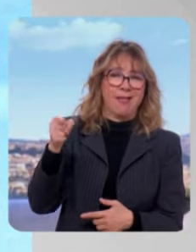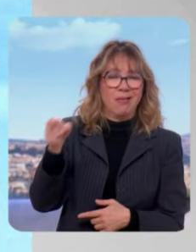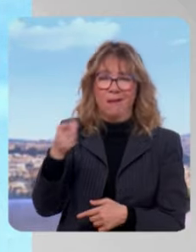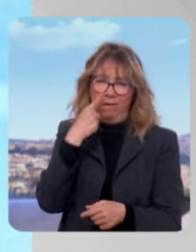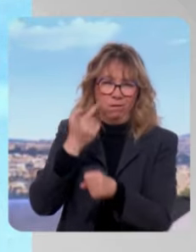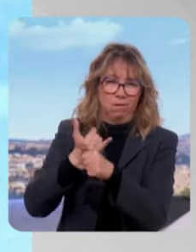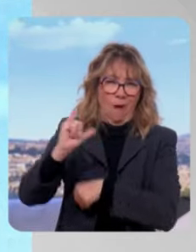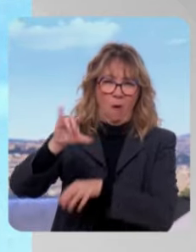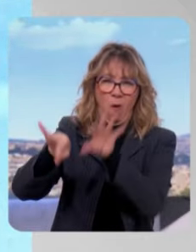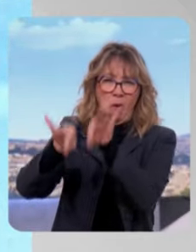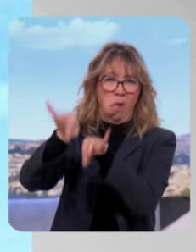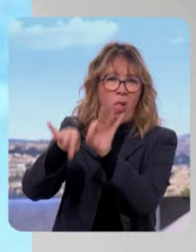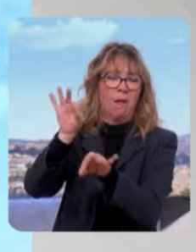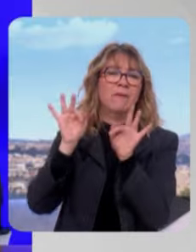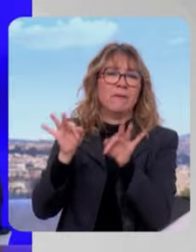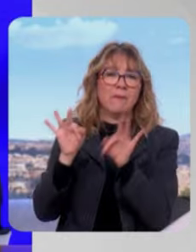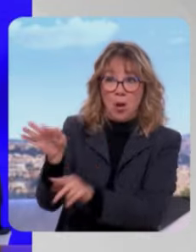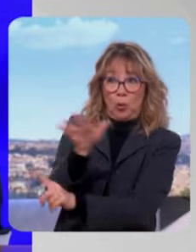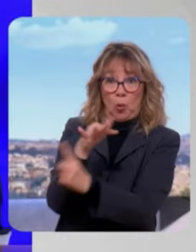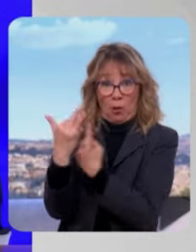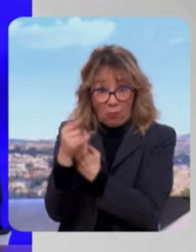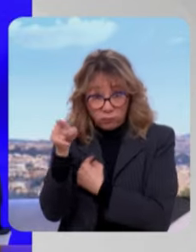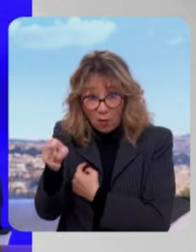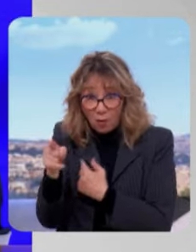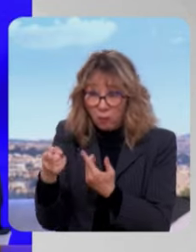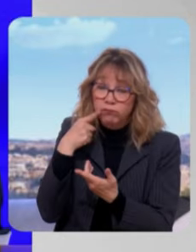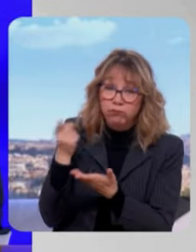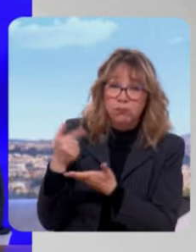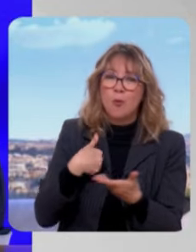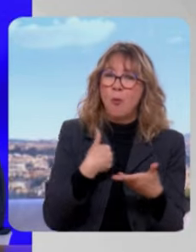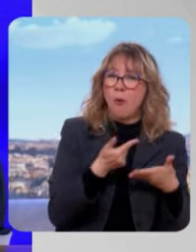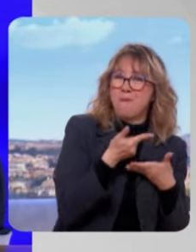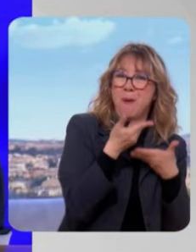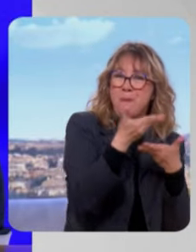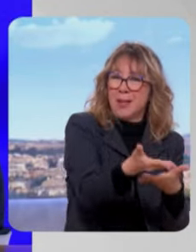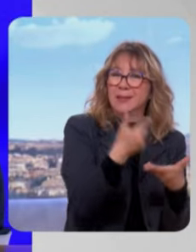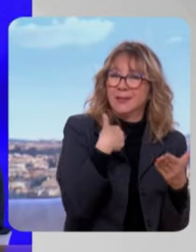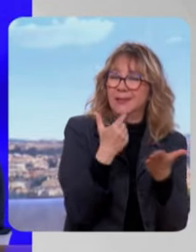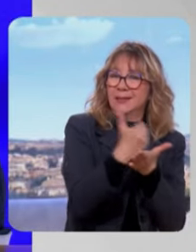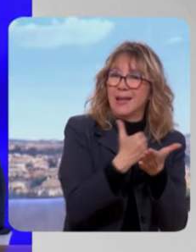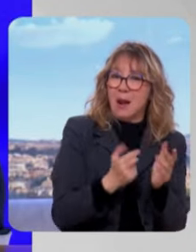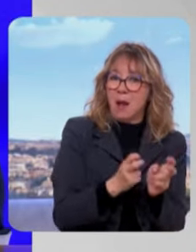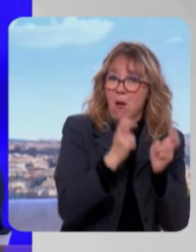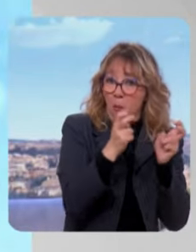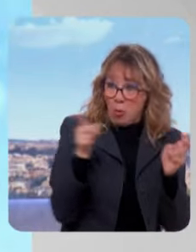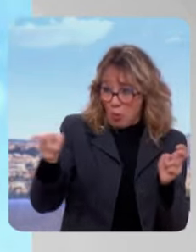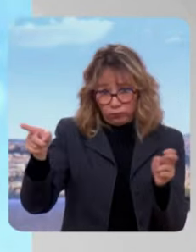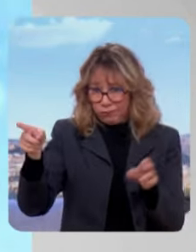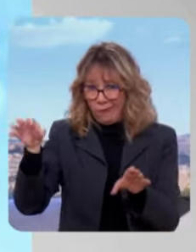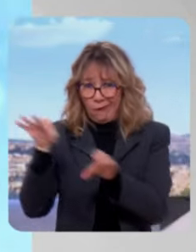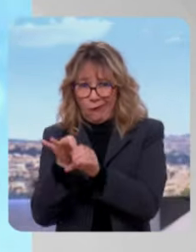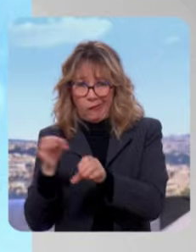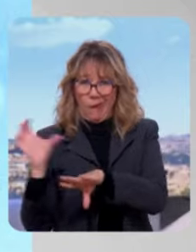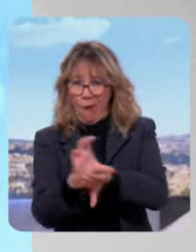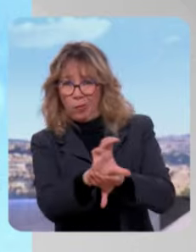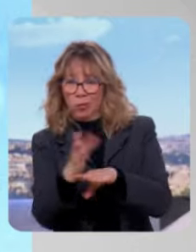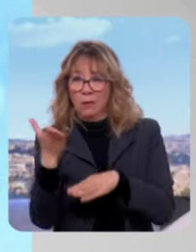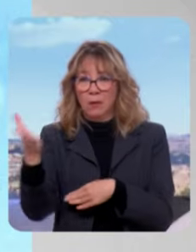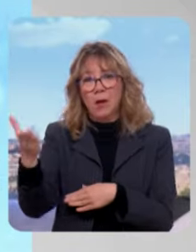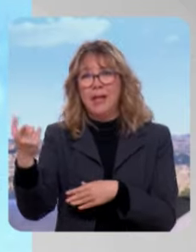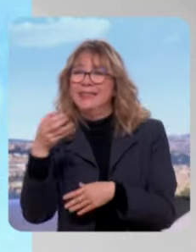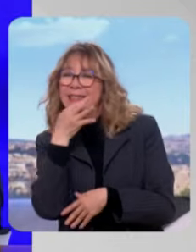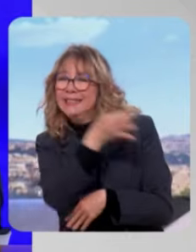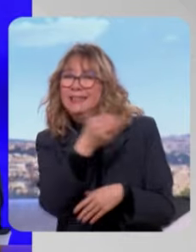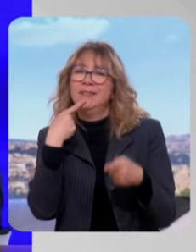un faussaire de la question sociale. Lorsqu'on proposait d'augmenter les salaires, ils ont voté contre à l'Assemblée nationale. Le parti qui se dit grand